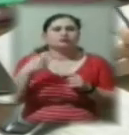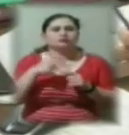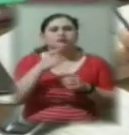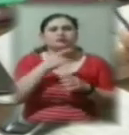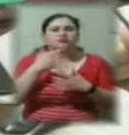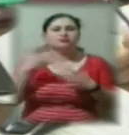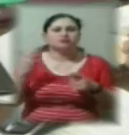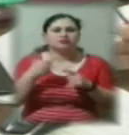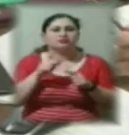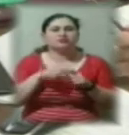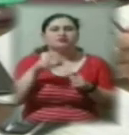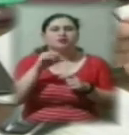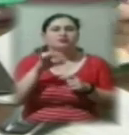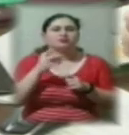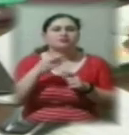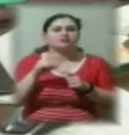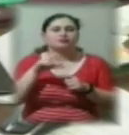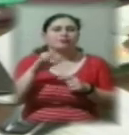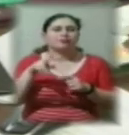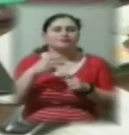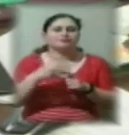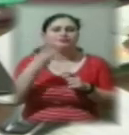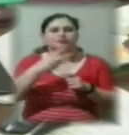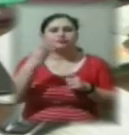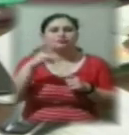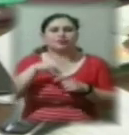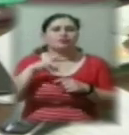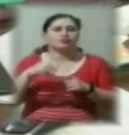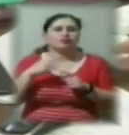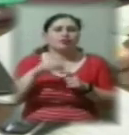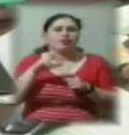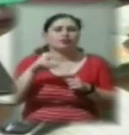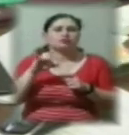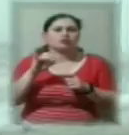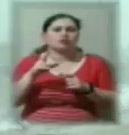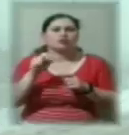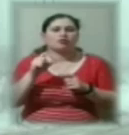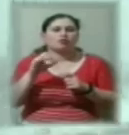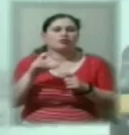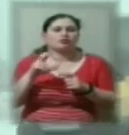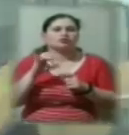Максимальна кількість опадів 33 міліметри – це Велександровка, Хаховка, Сірогози, тобто ті райони.